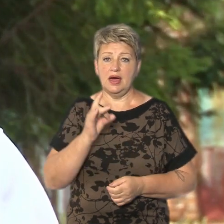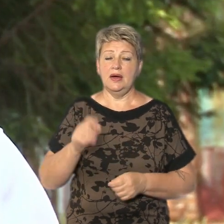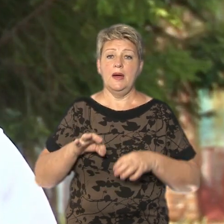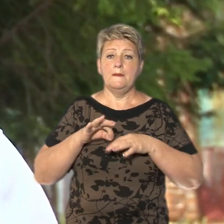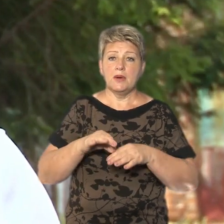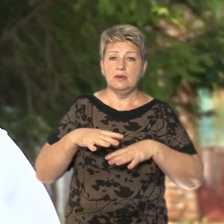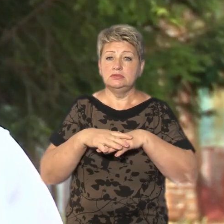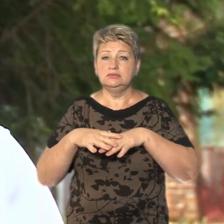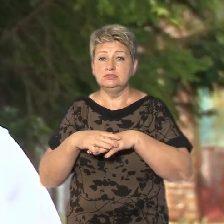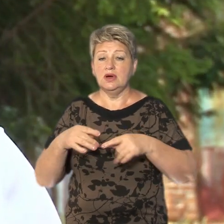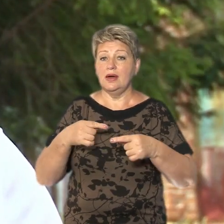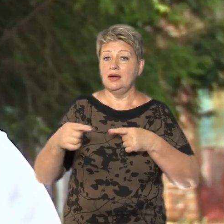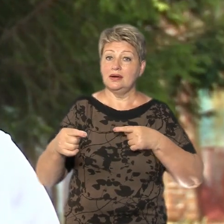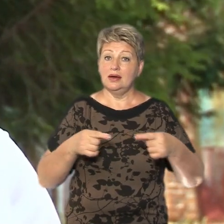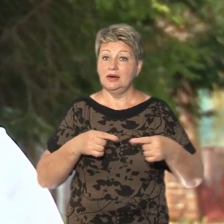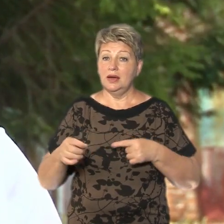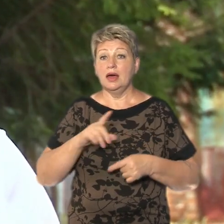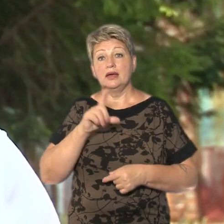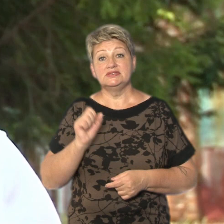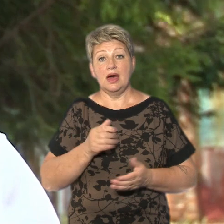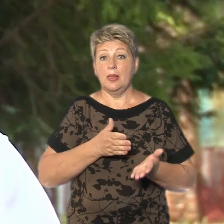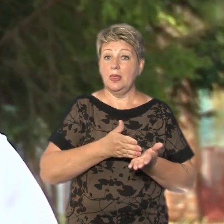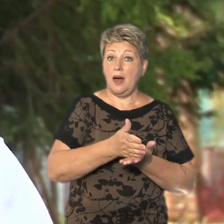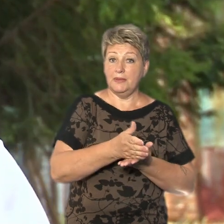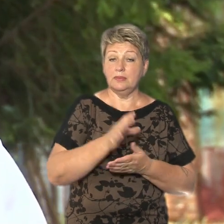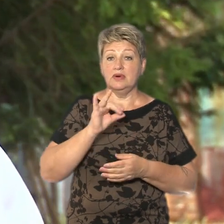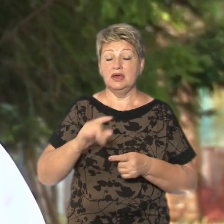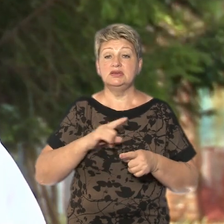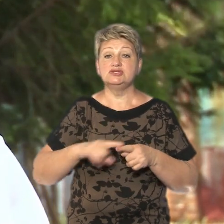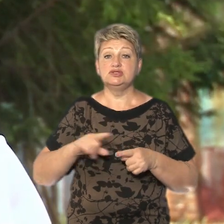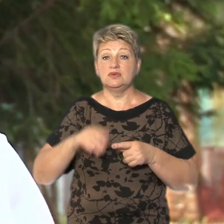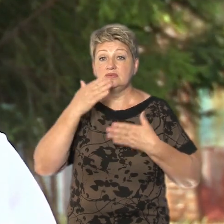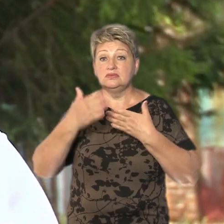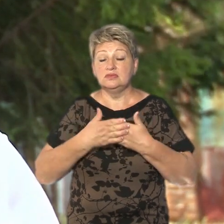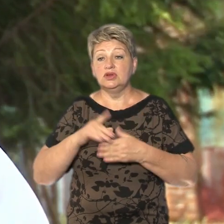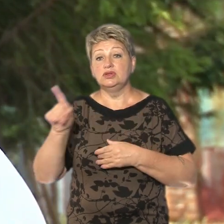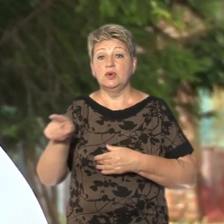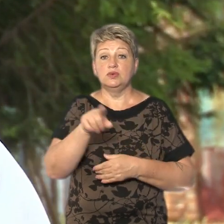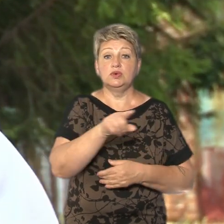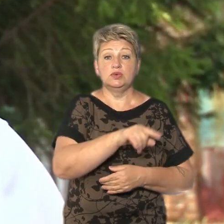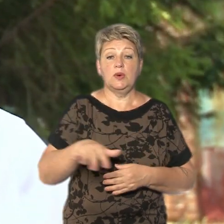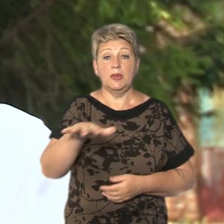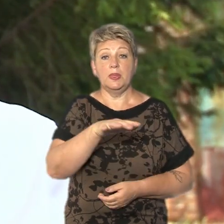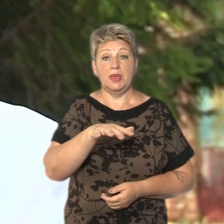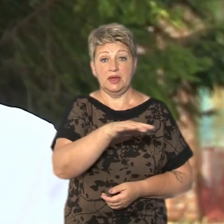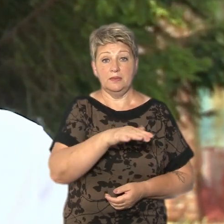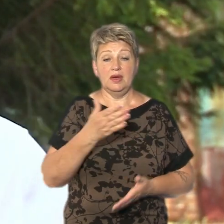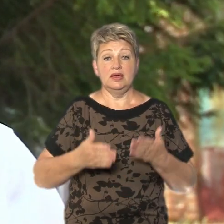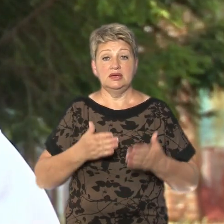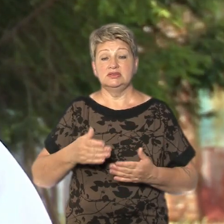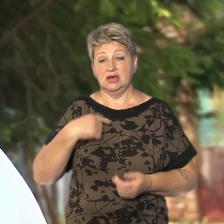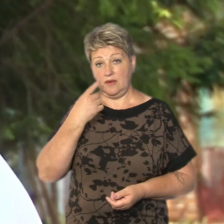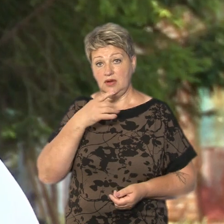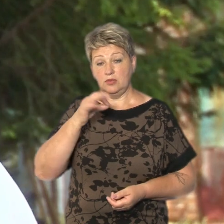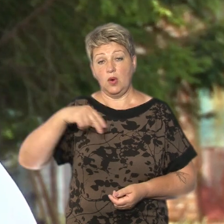розрахунки, і вони різняться між собою як за напрямком, так і за швидкістю досягнення до тієї чи іншої території. Якщо ми говоримо про запорізьку атомну